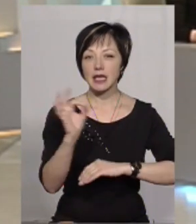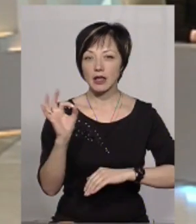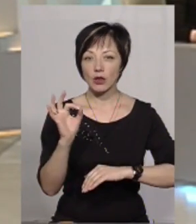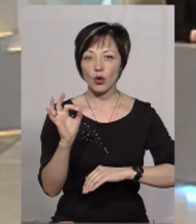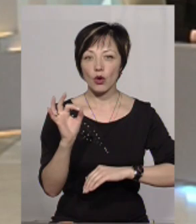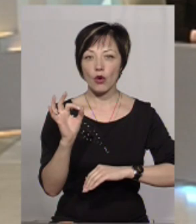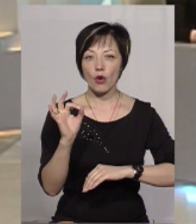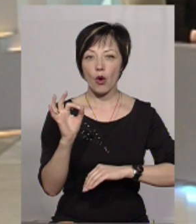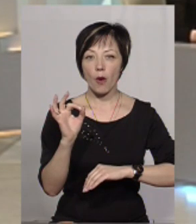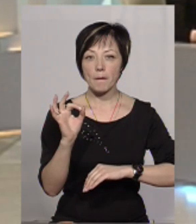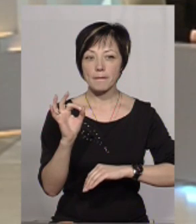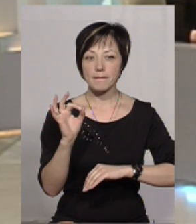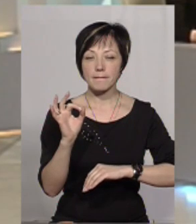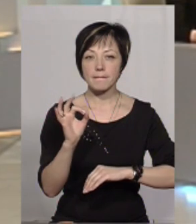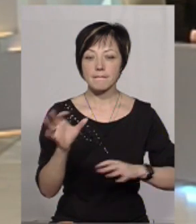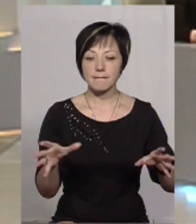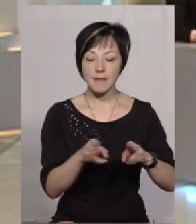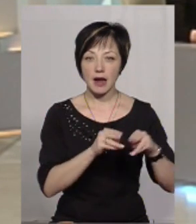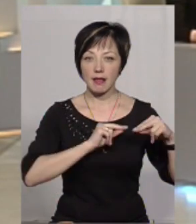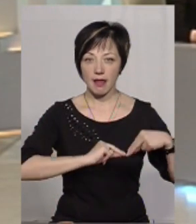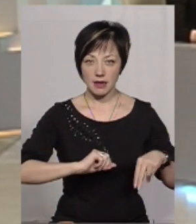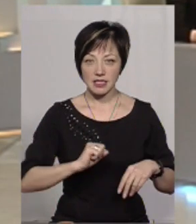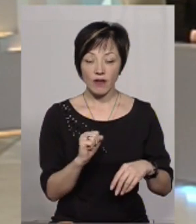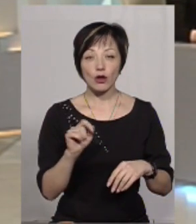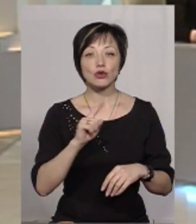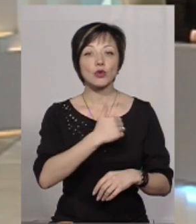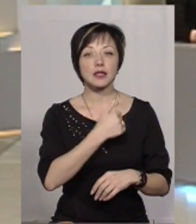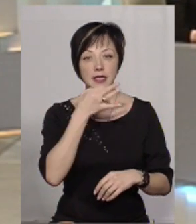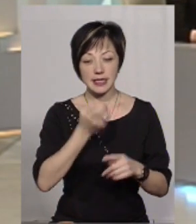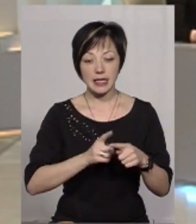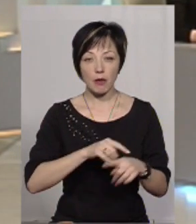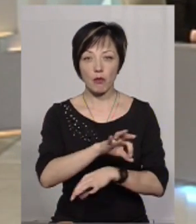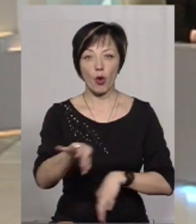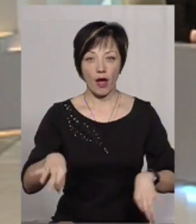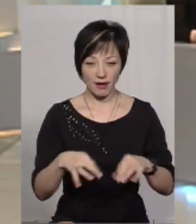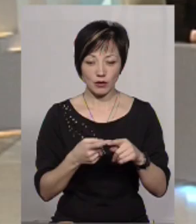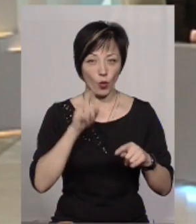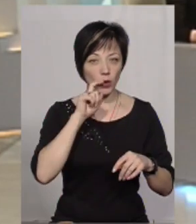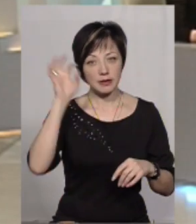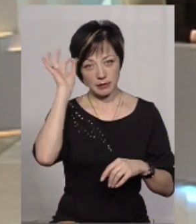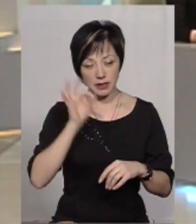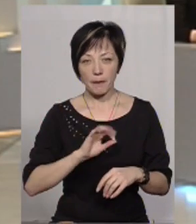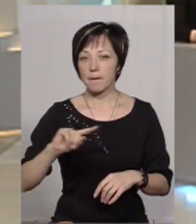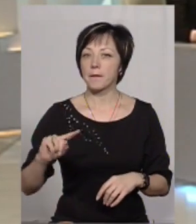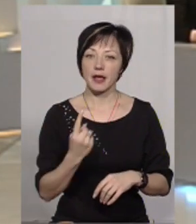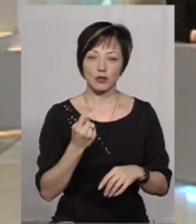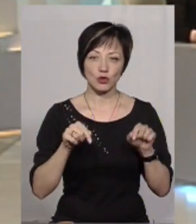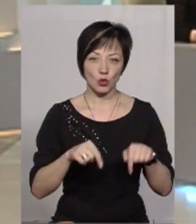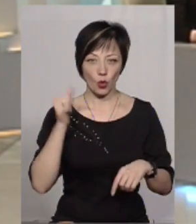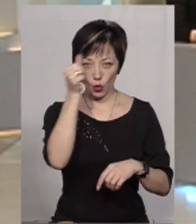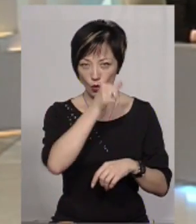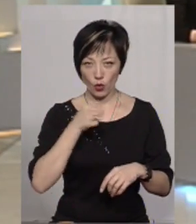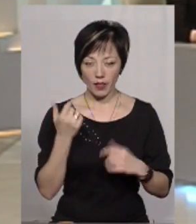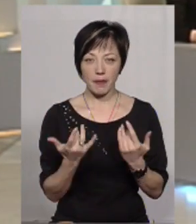партнерства. І, що хотілося б ще зазначити, що саме оцей проєкт ДІЗ, він вперше цього